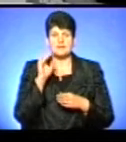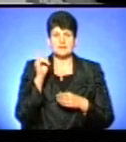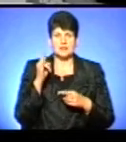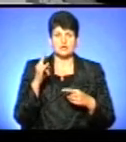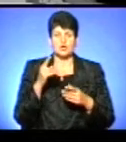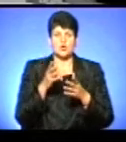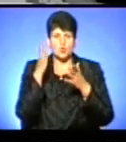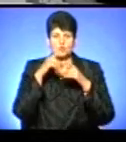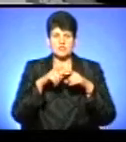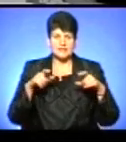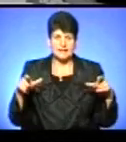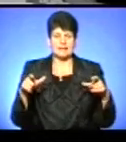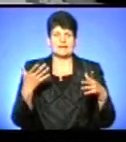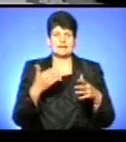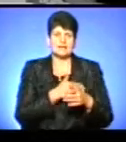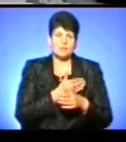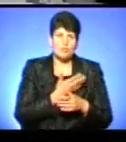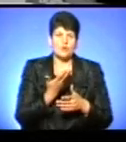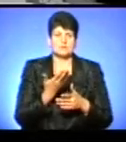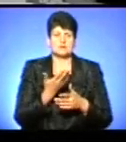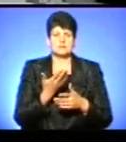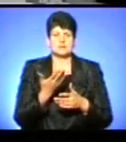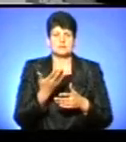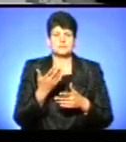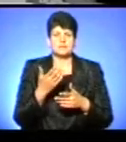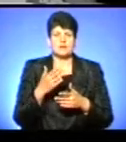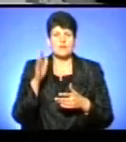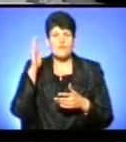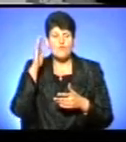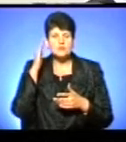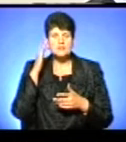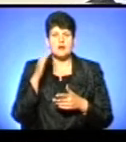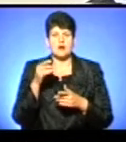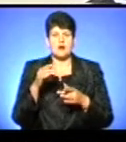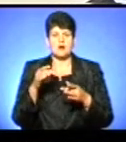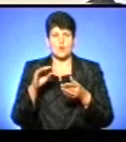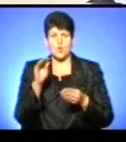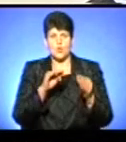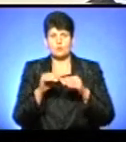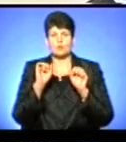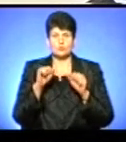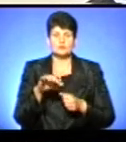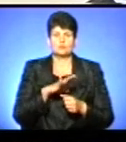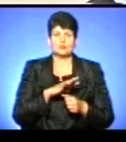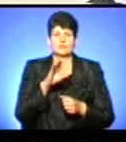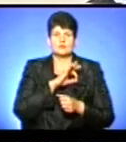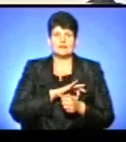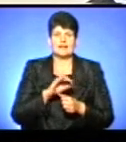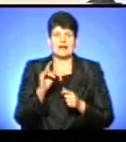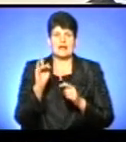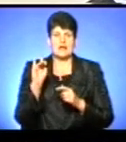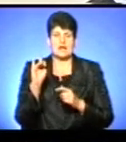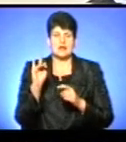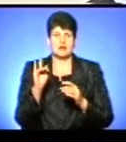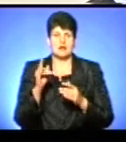медикаменти, термометр, щоб, наприклад, міряти температуру води. Саму ж коробку можна було використовувати як ліжечко для немовляти.